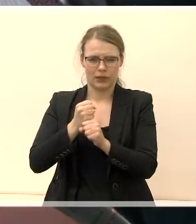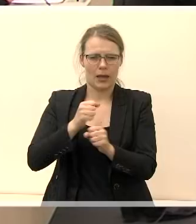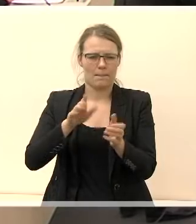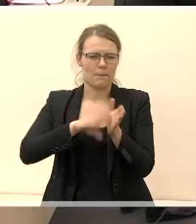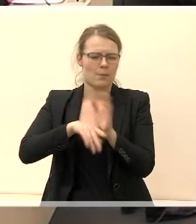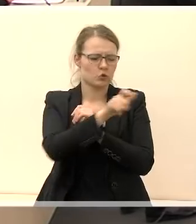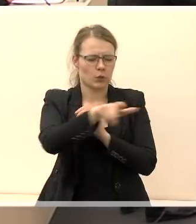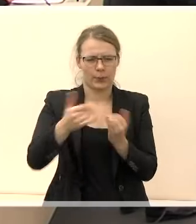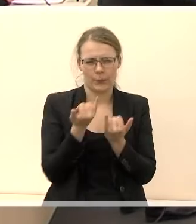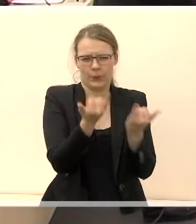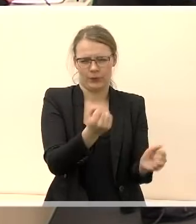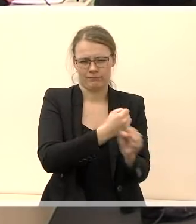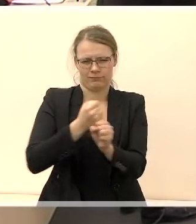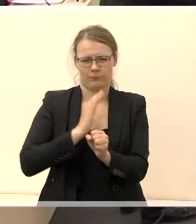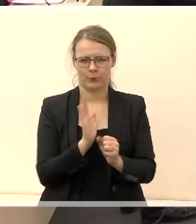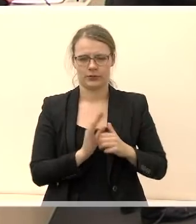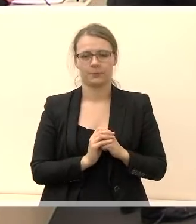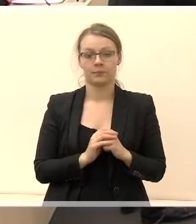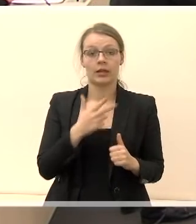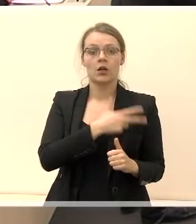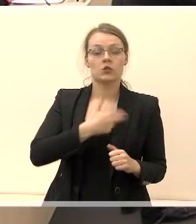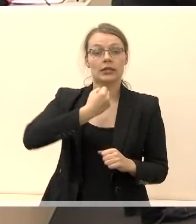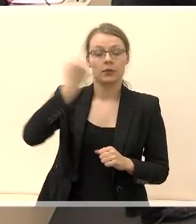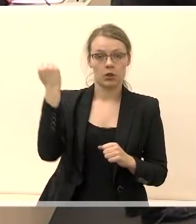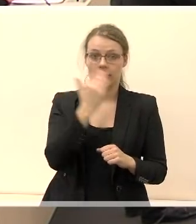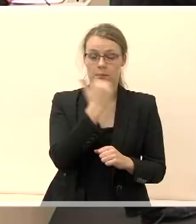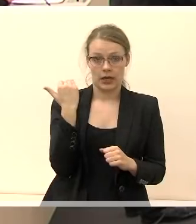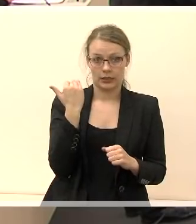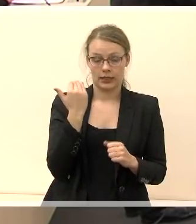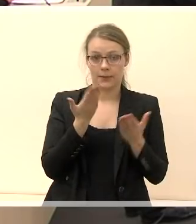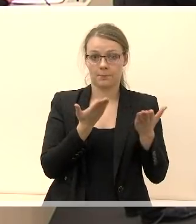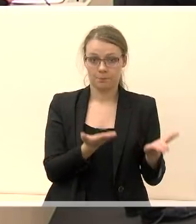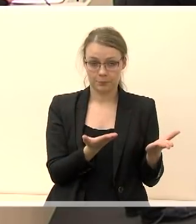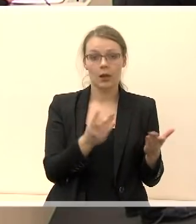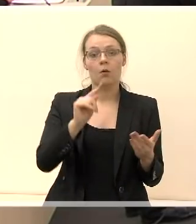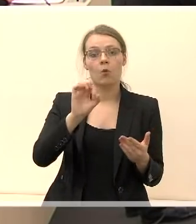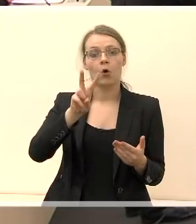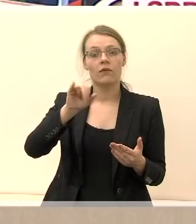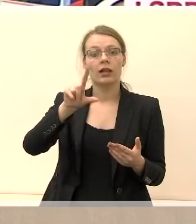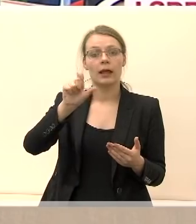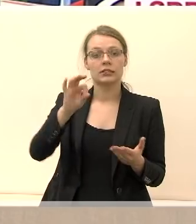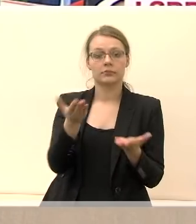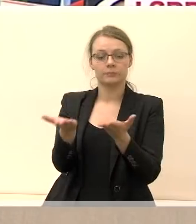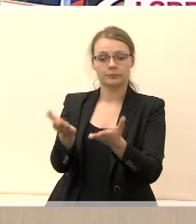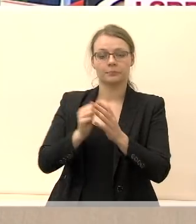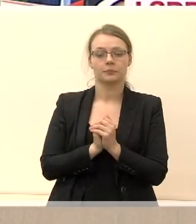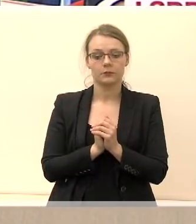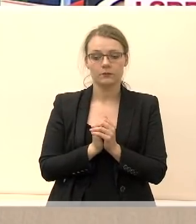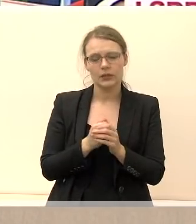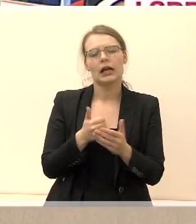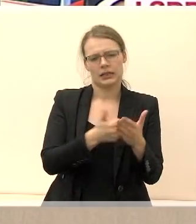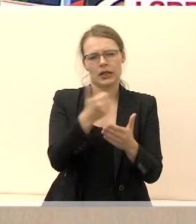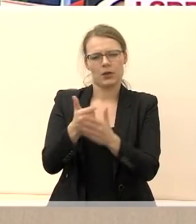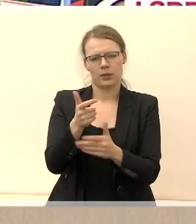žmonėm. Dėkui. Ir Socialdemokratų partija, bei Povilas įsuda, prašau. Gerbėmi žiūrovai,